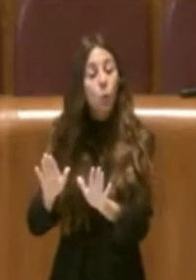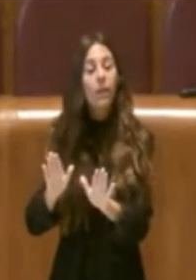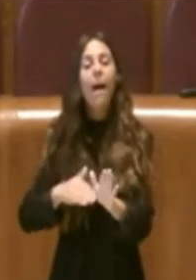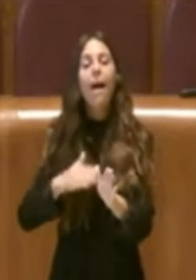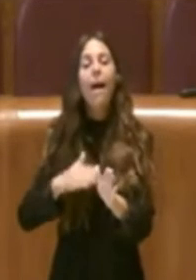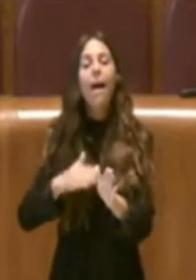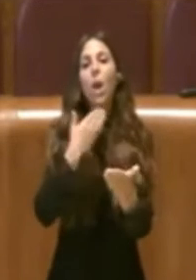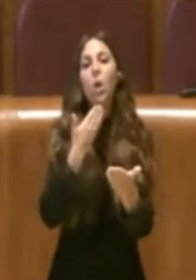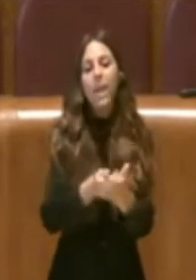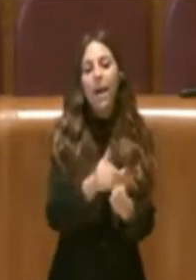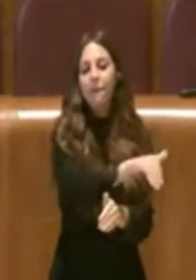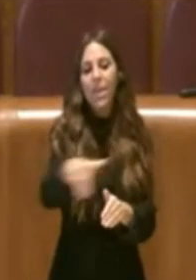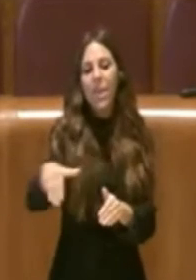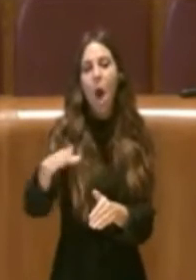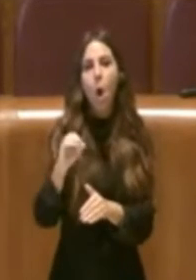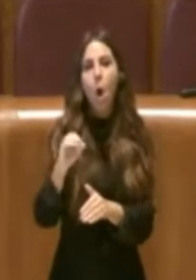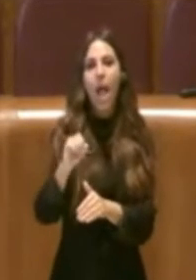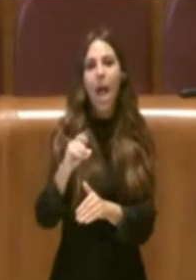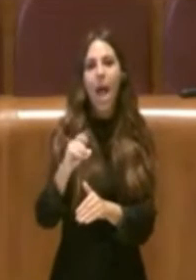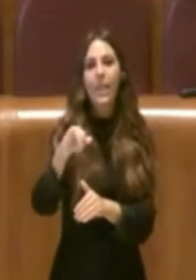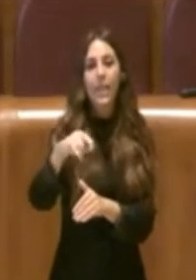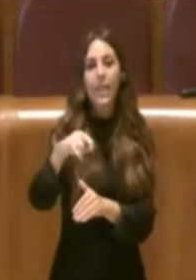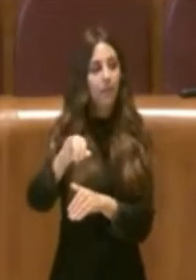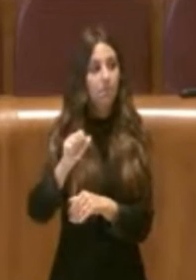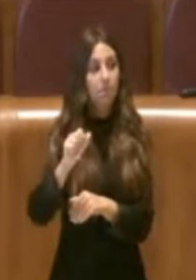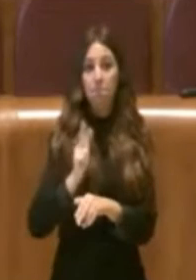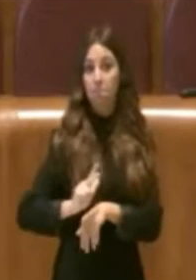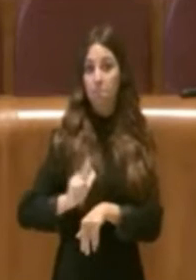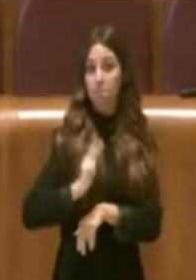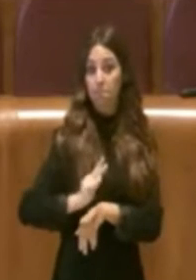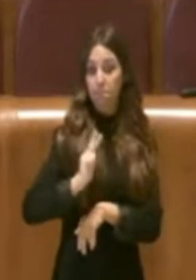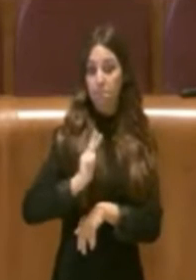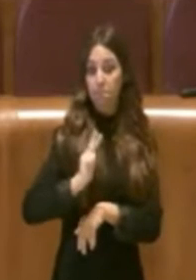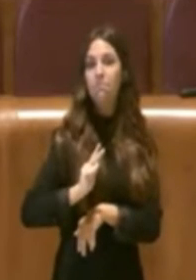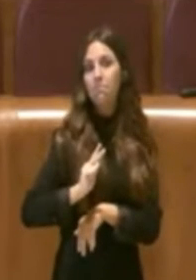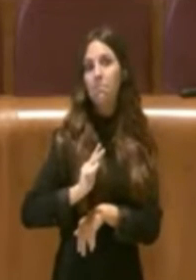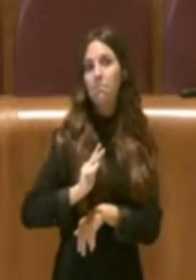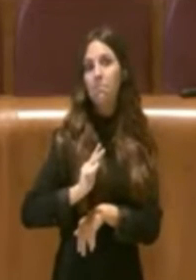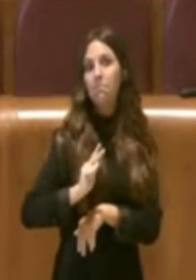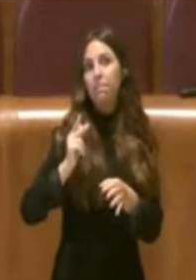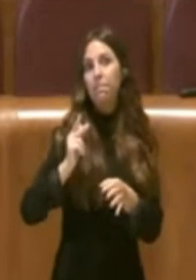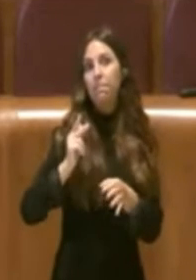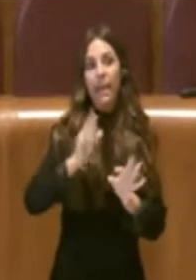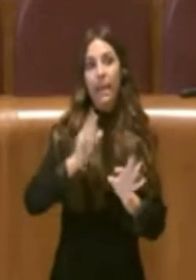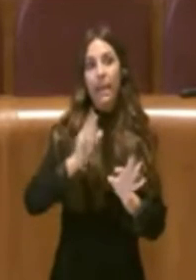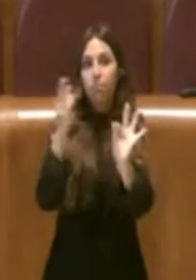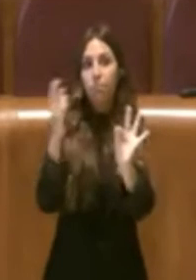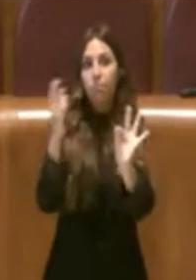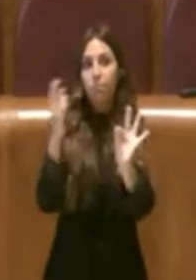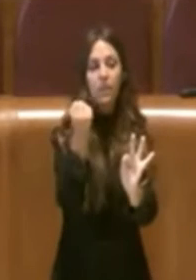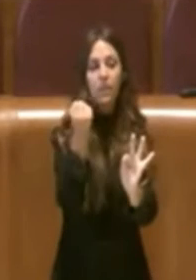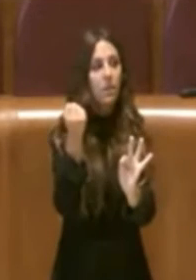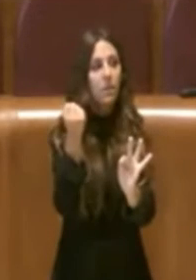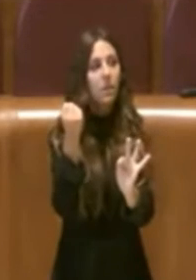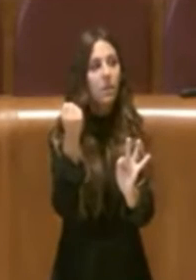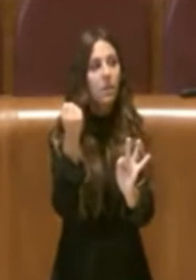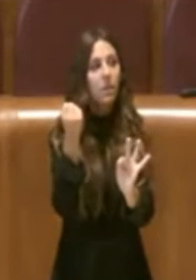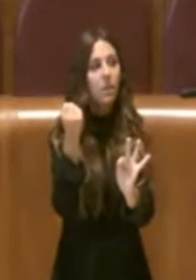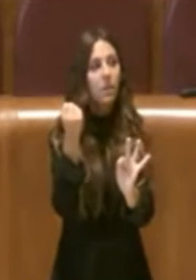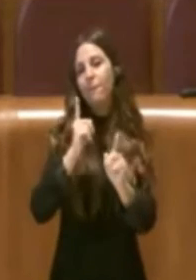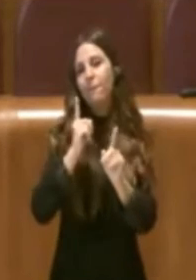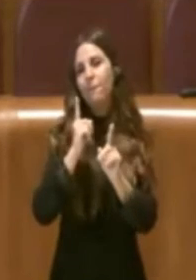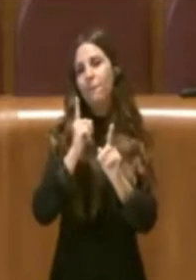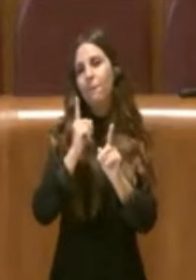Collatina che è quello che ci auguriamo si possa arrivare al più presto. Ovviamente da questo punto di vista dipendiamo dalla